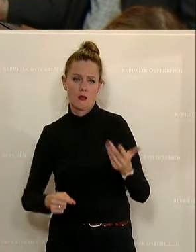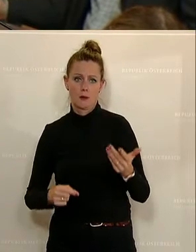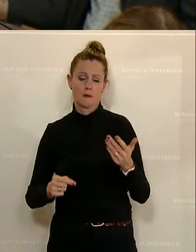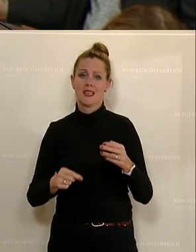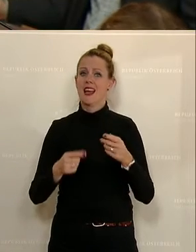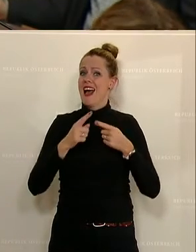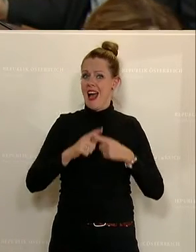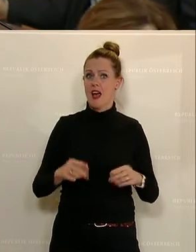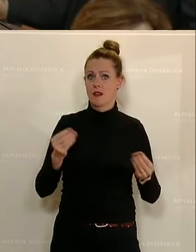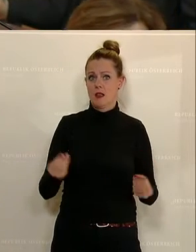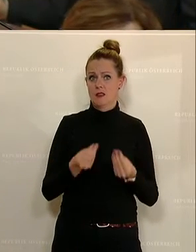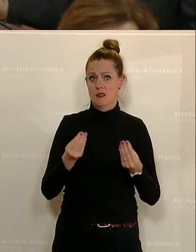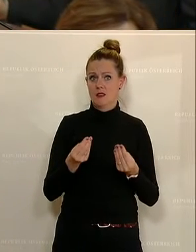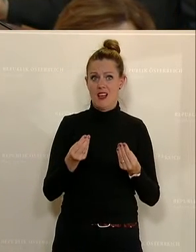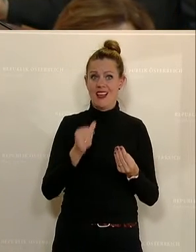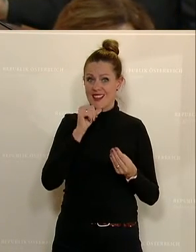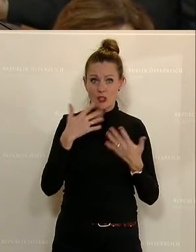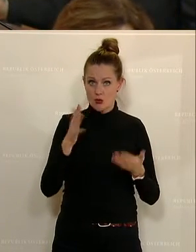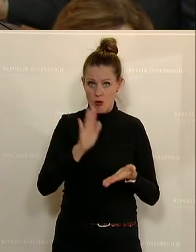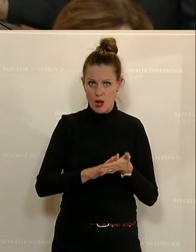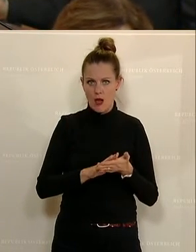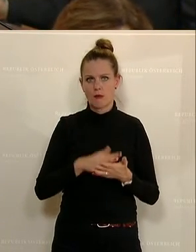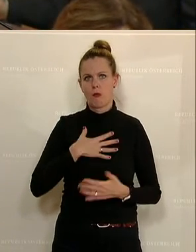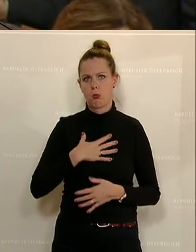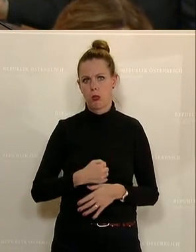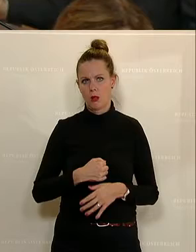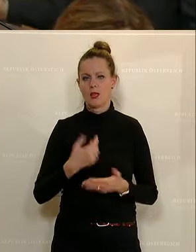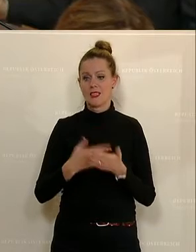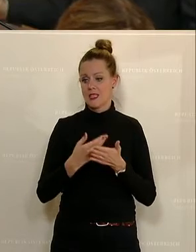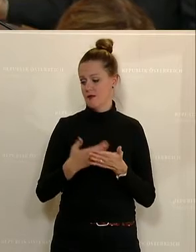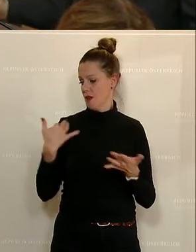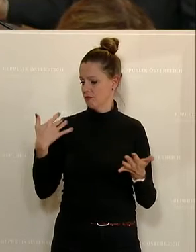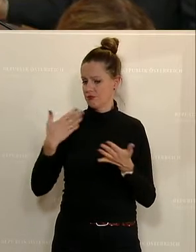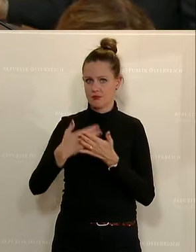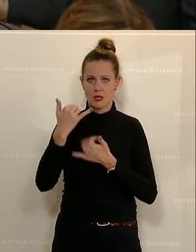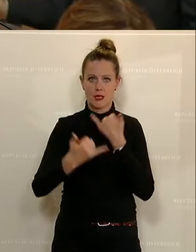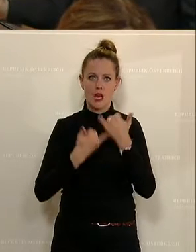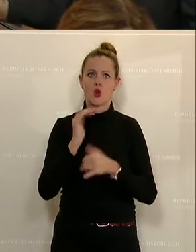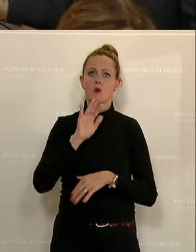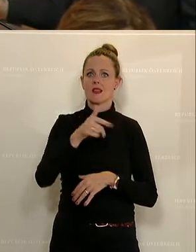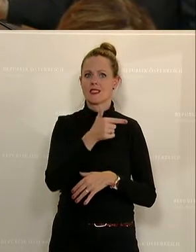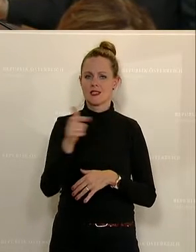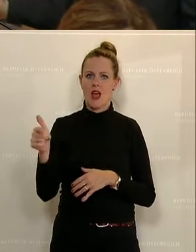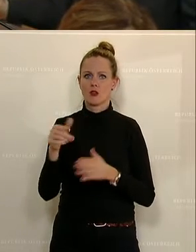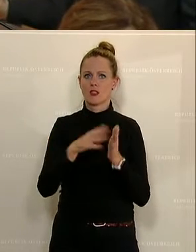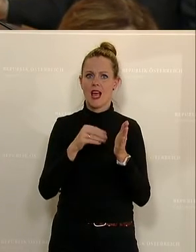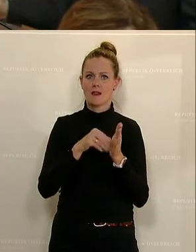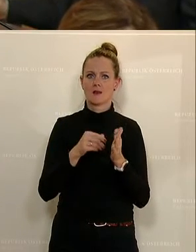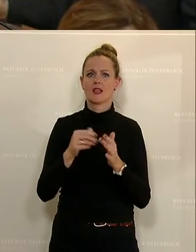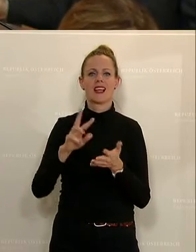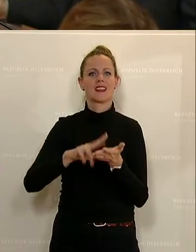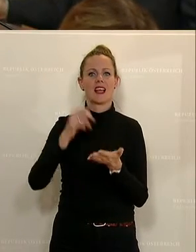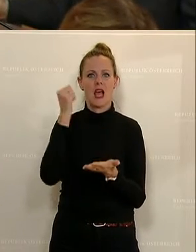uns bewusst sein, führt zu Frustration. Und so haben wir in den vergangenen Jahren bereits über 200 Anwendungen im digitalen Amt